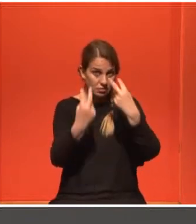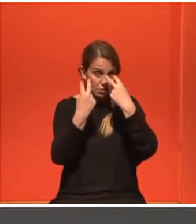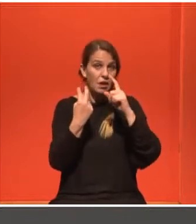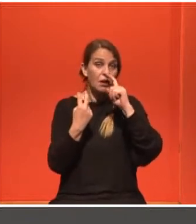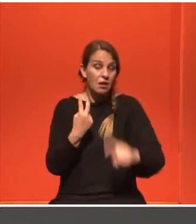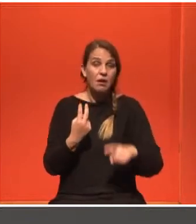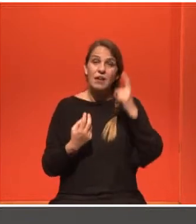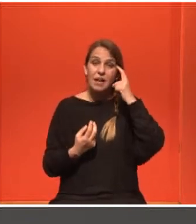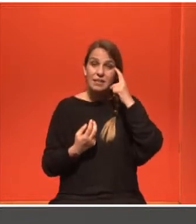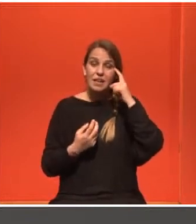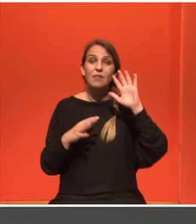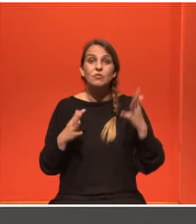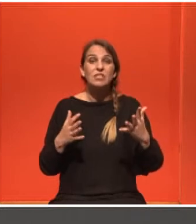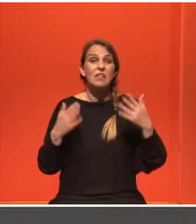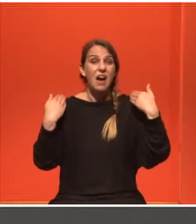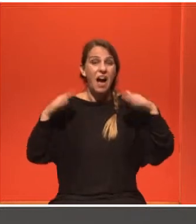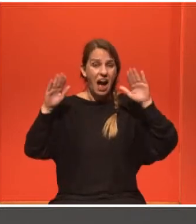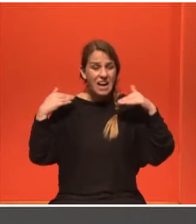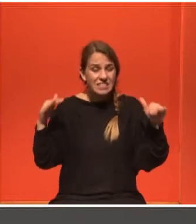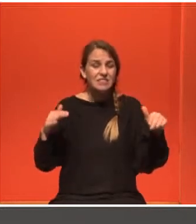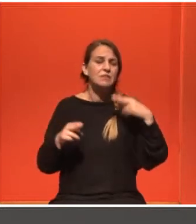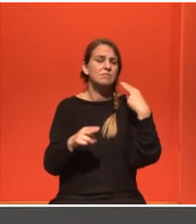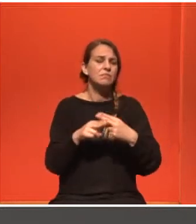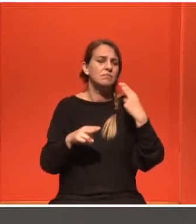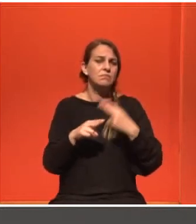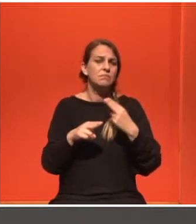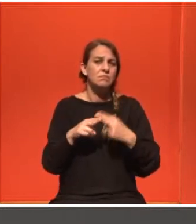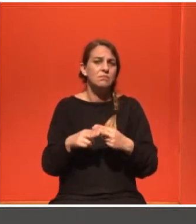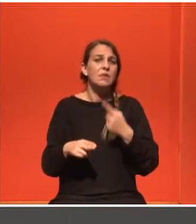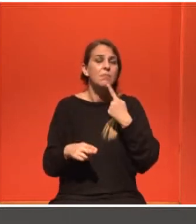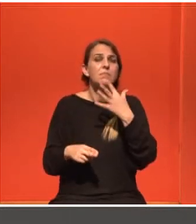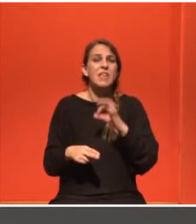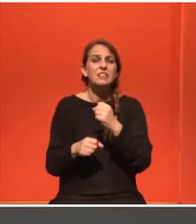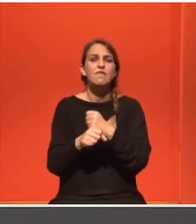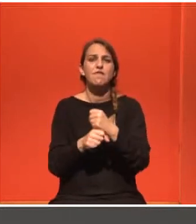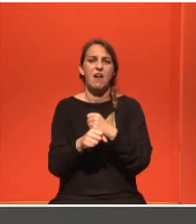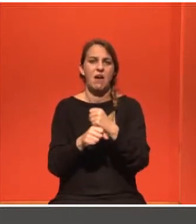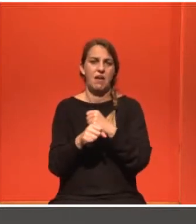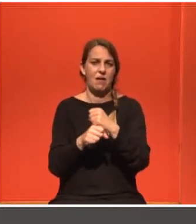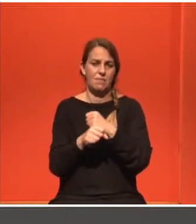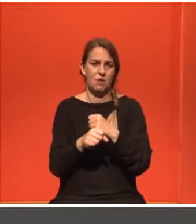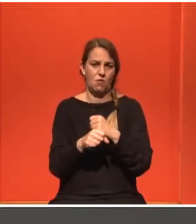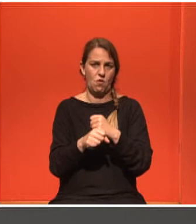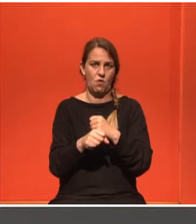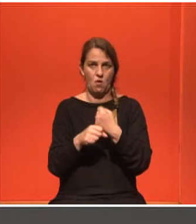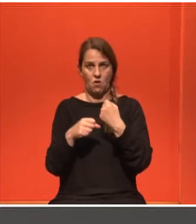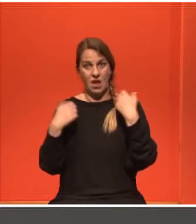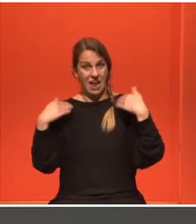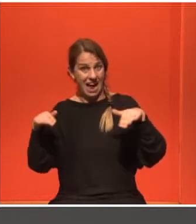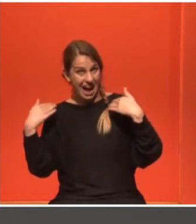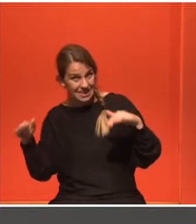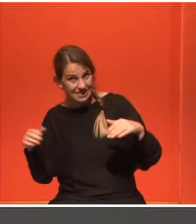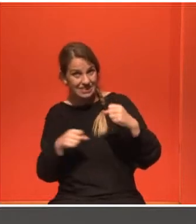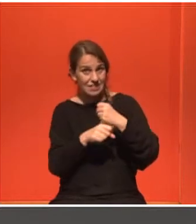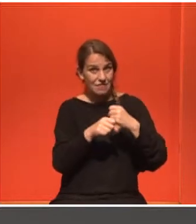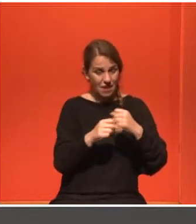είναι πράγματι αυτό. Όπως έλεγαν και οι αρχαίοι μας πρόγονοι. Είναι ένα φάρμακο το οποίο, ας τολμήσουμε να το